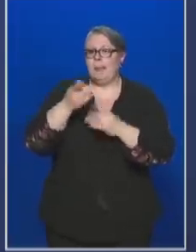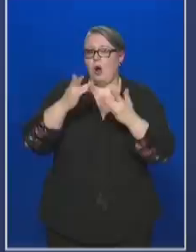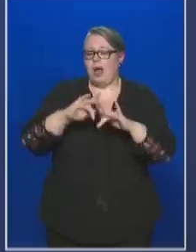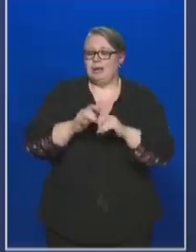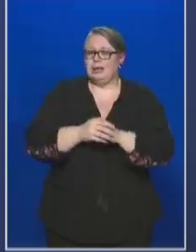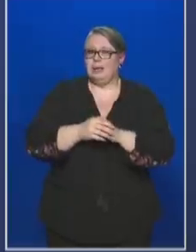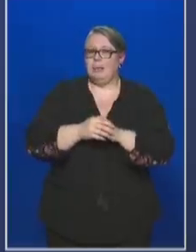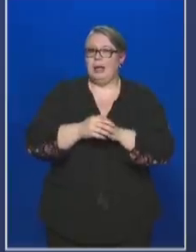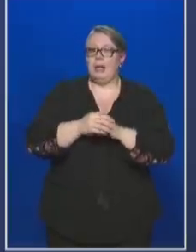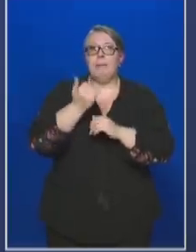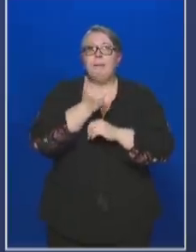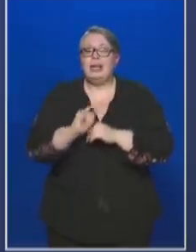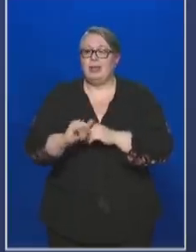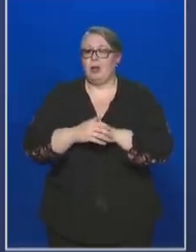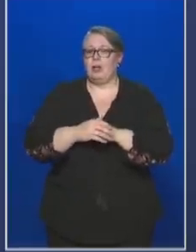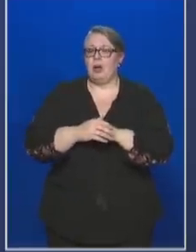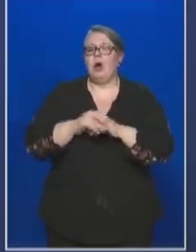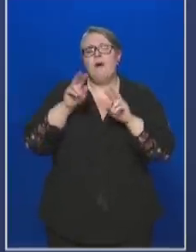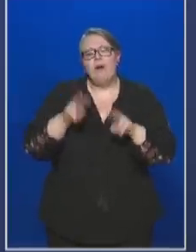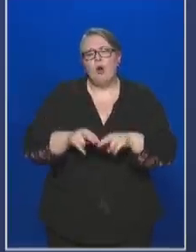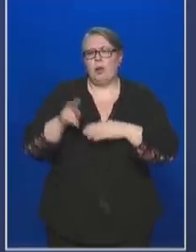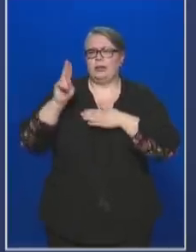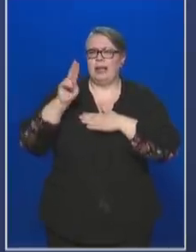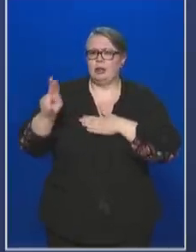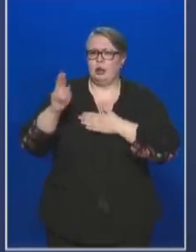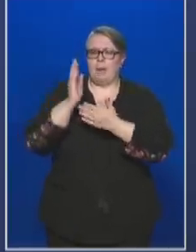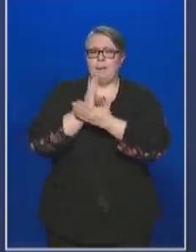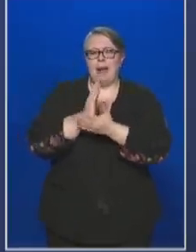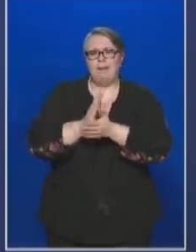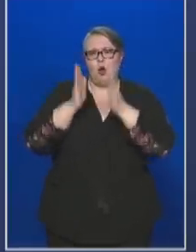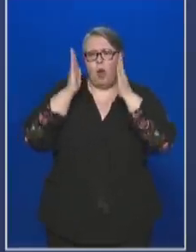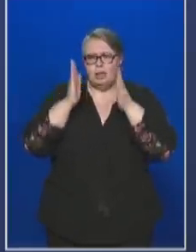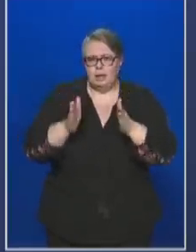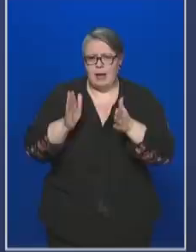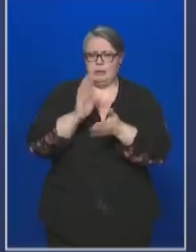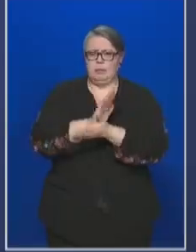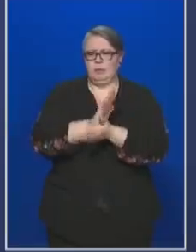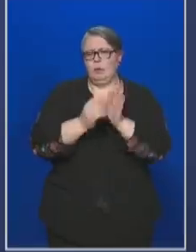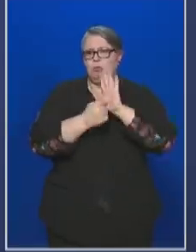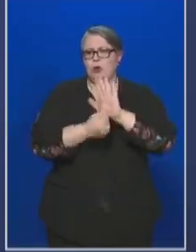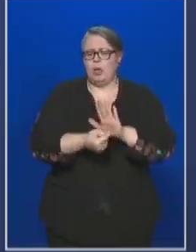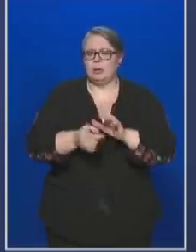helyzetben minnyájan valóban az eskülyüknek híven tanúsítanak.